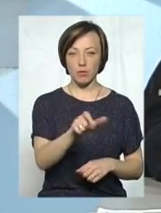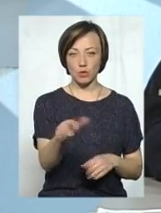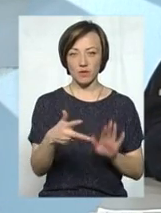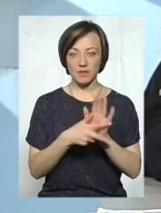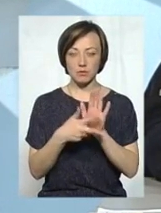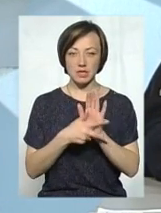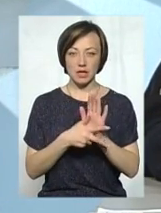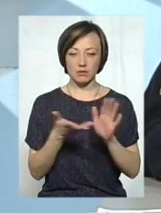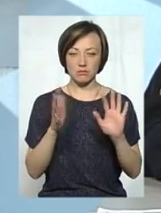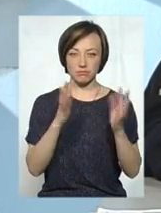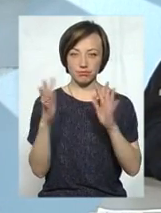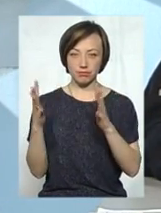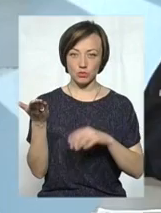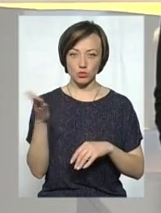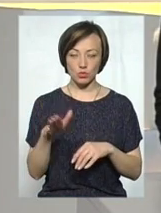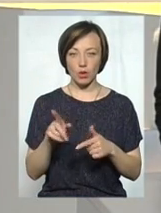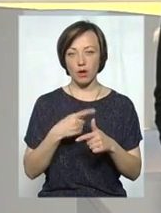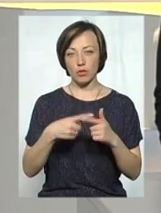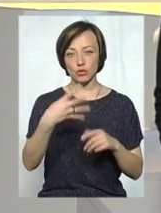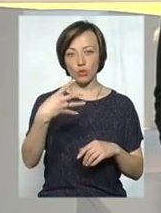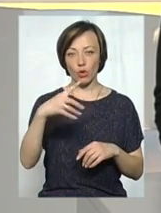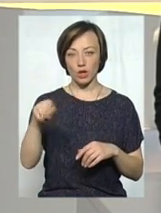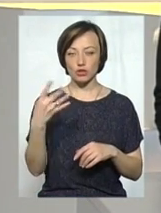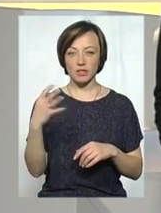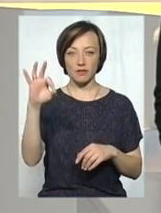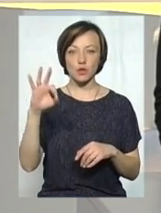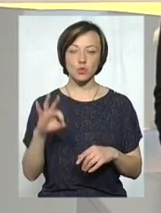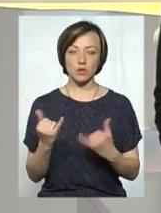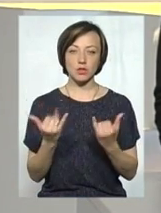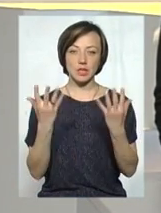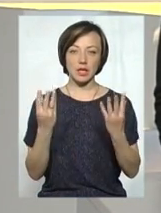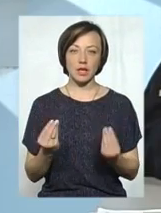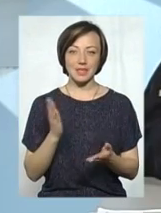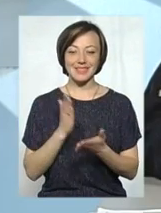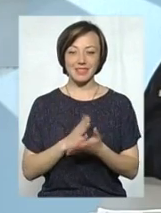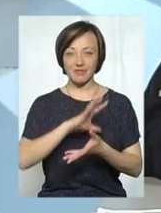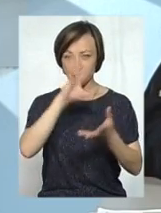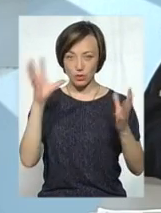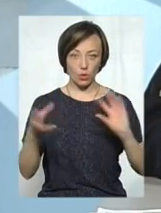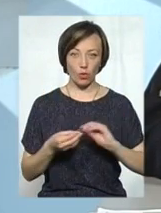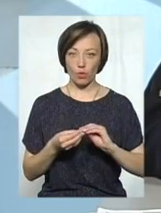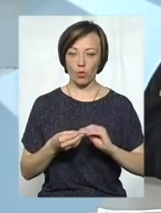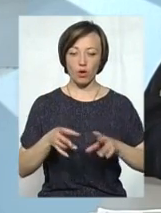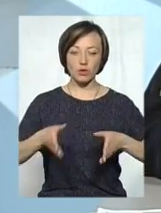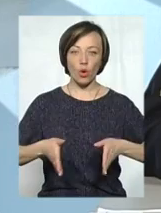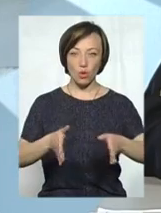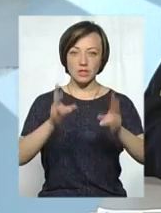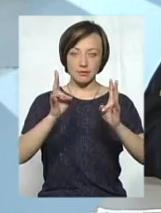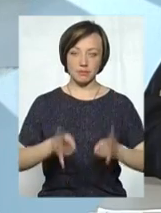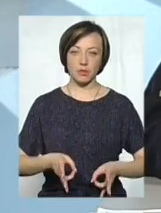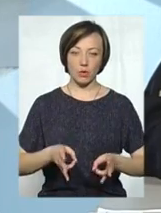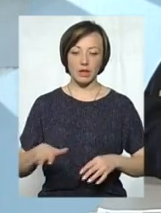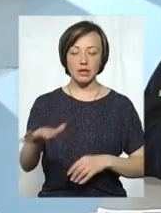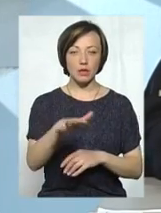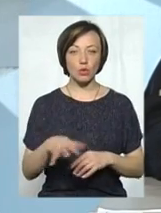80 пригод або 40,4% на сьогоднішній день складає з скоєних дорожньо-транспортних пригод на